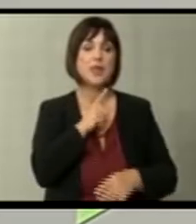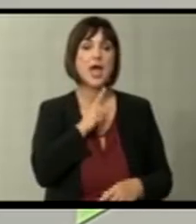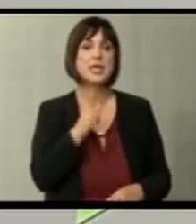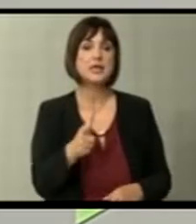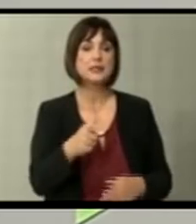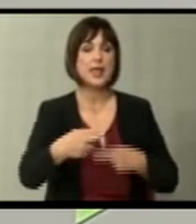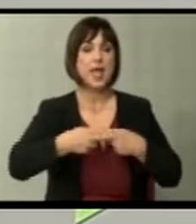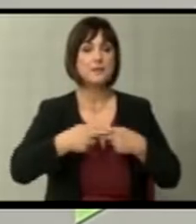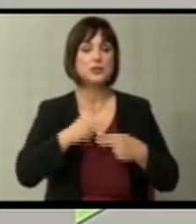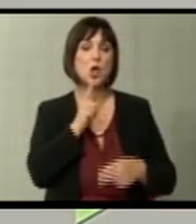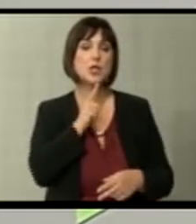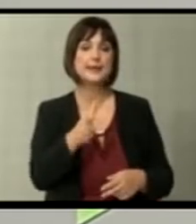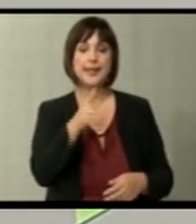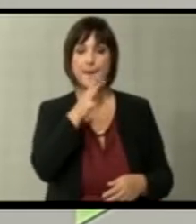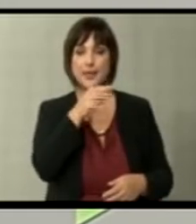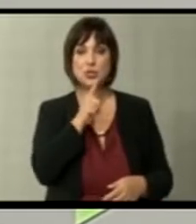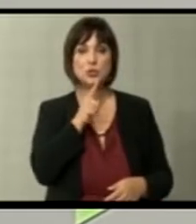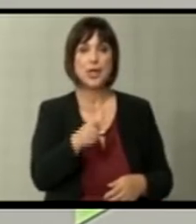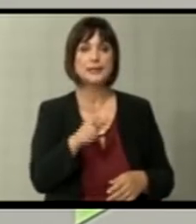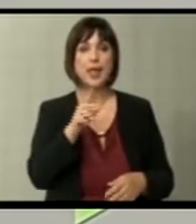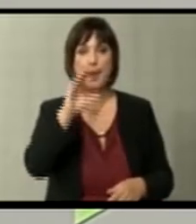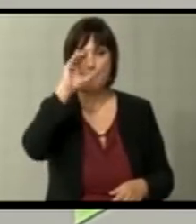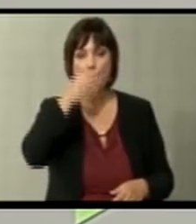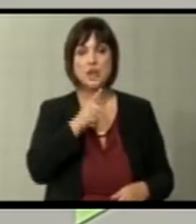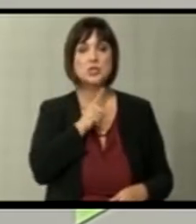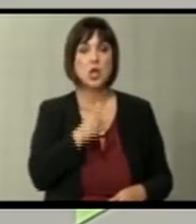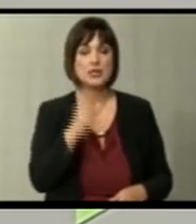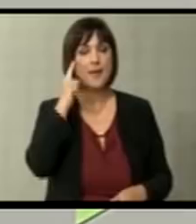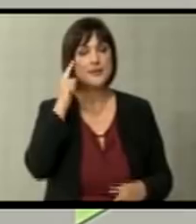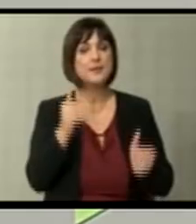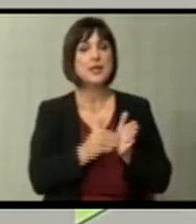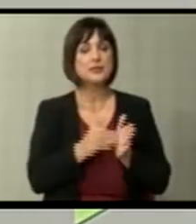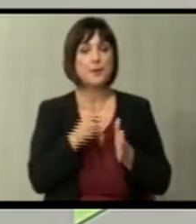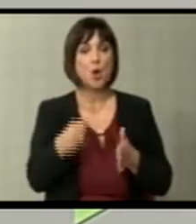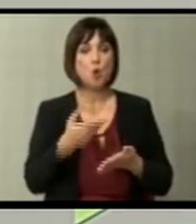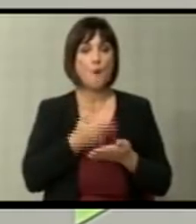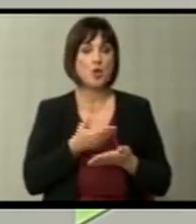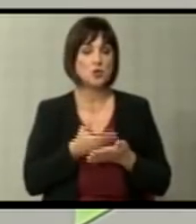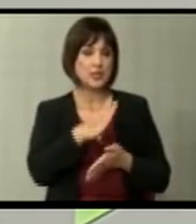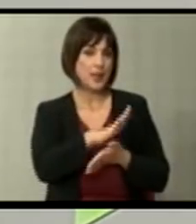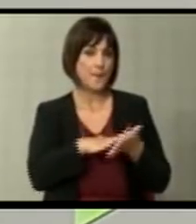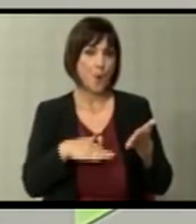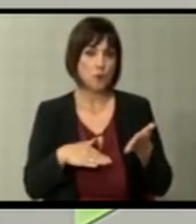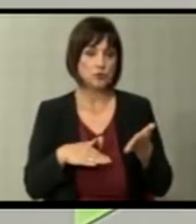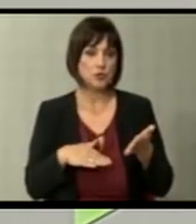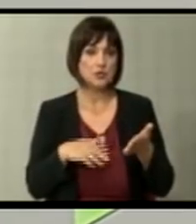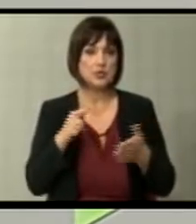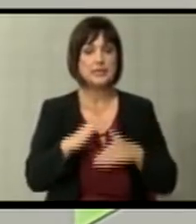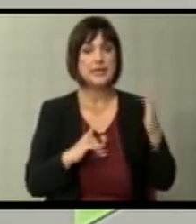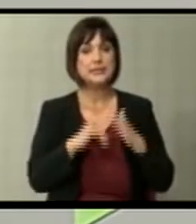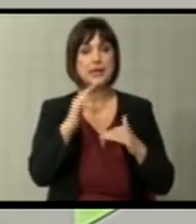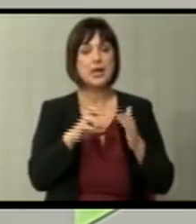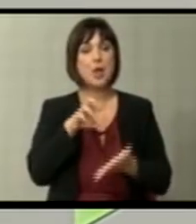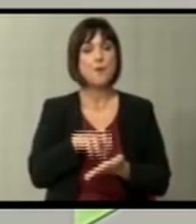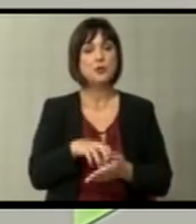најблизок јазик на македонскиот јазик е бугарскиот јазик. И мислам дека треба од овие основи да се почне за да се изгради